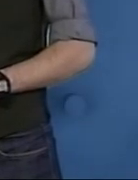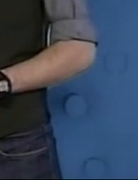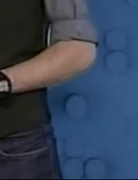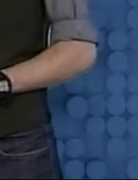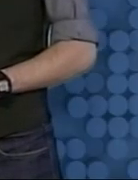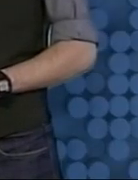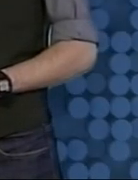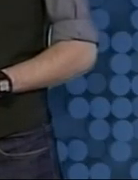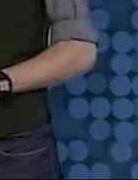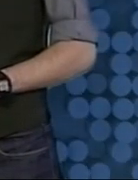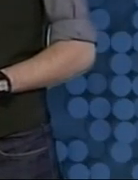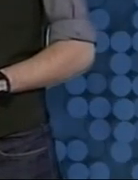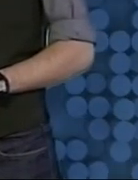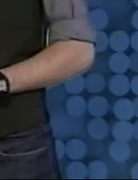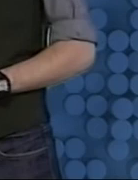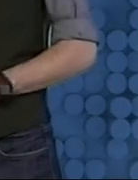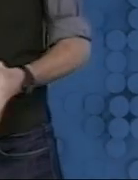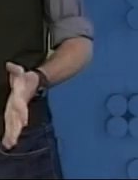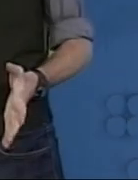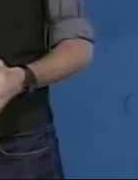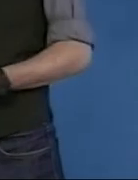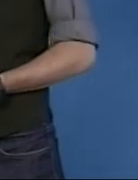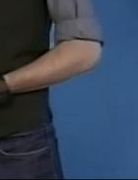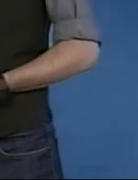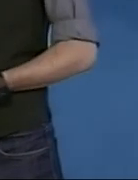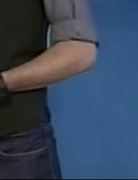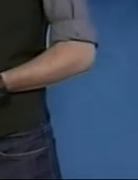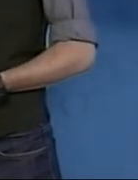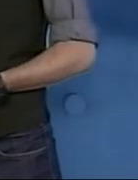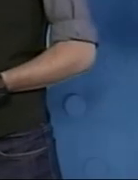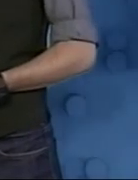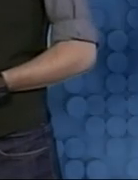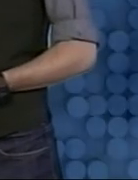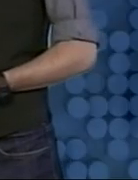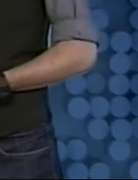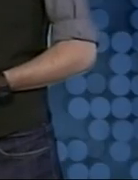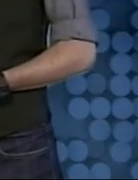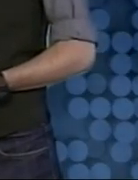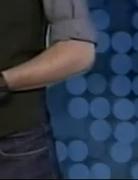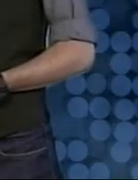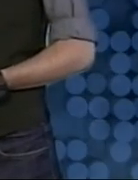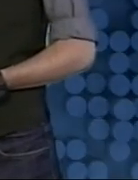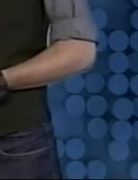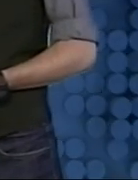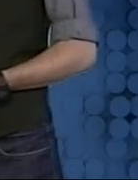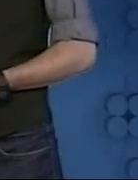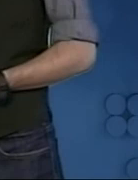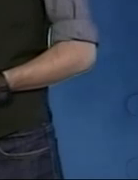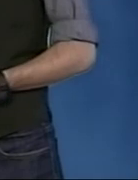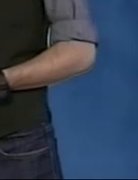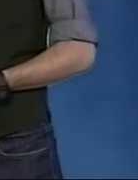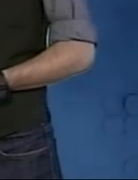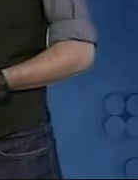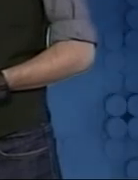зареєстрована торгівельна марка «Пепсі Кола». Ну а про погоду на 16 червня я розкажу просто зараз. Синоптики